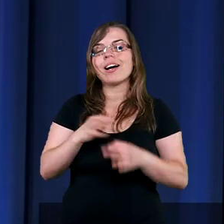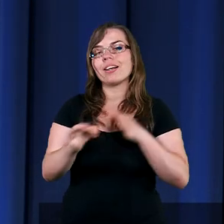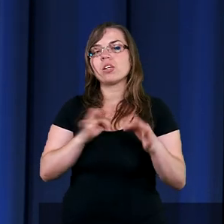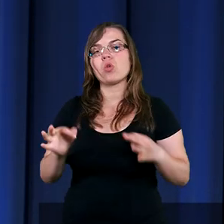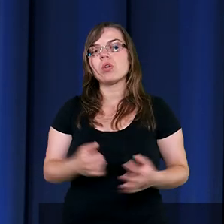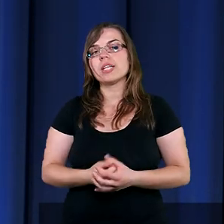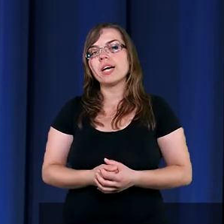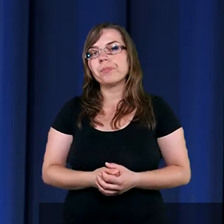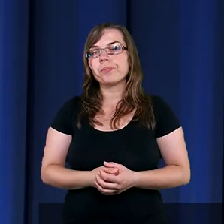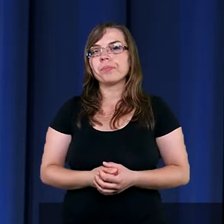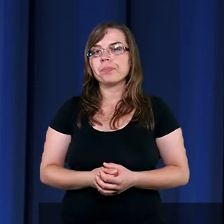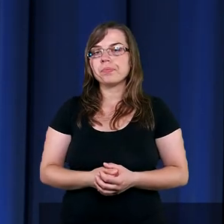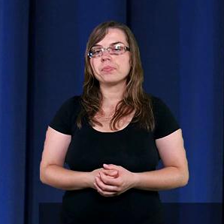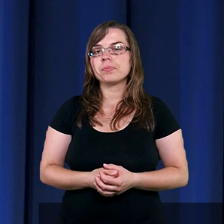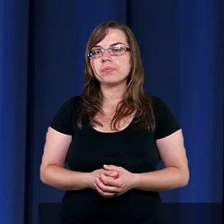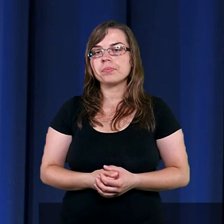I co?